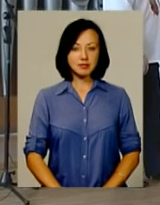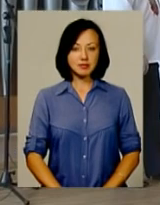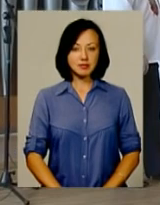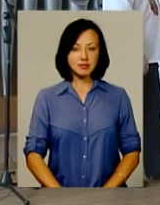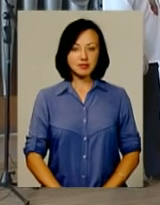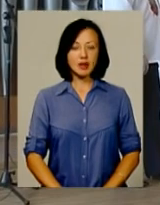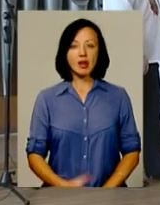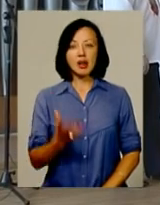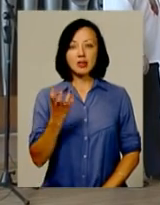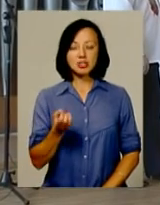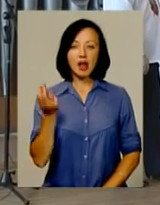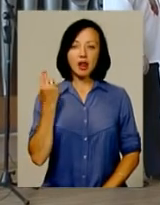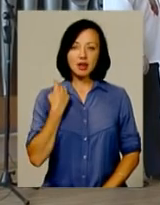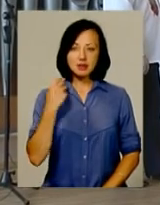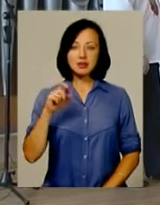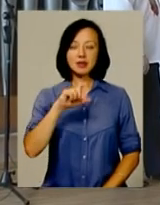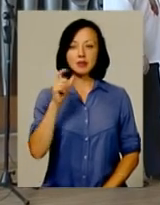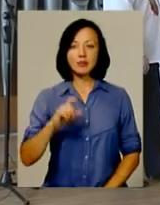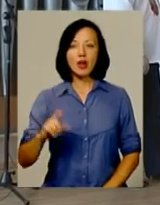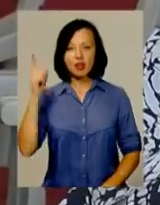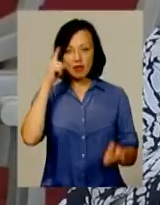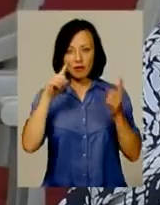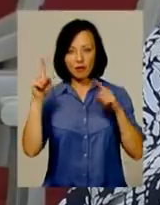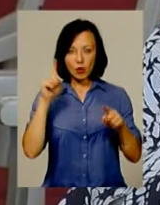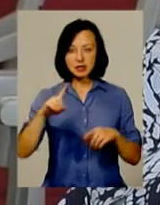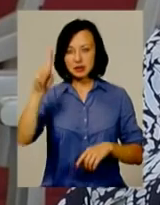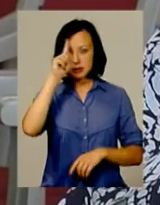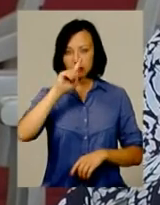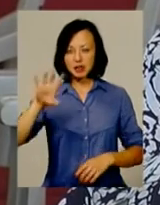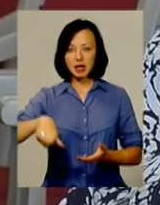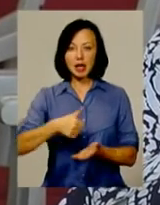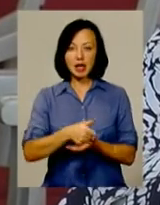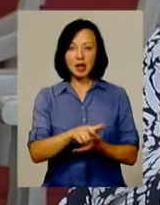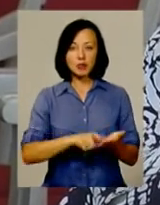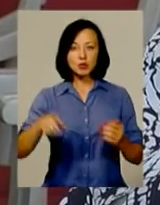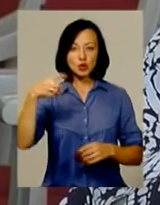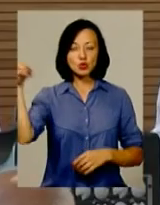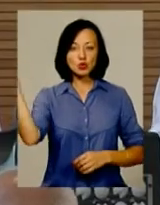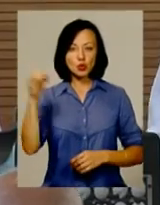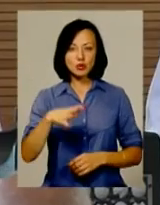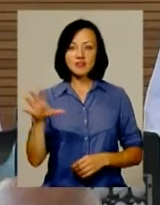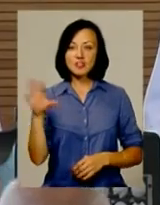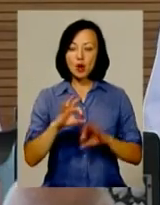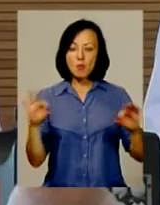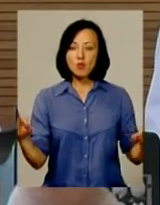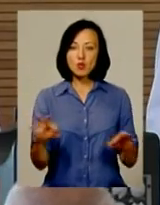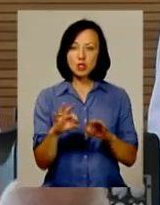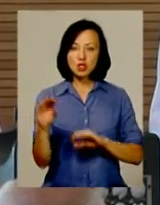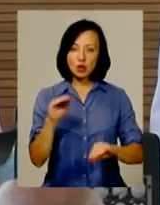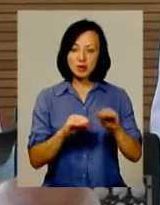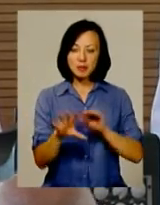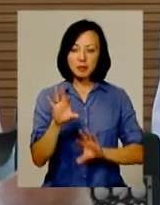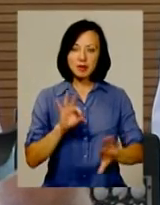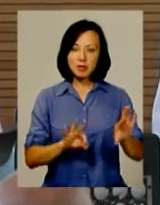А ще англійські та неопелітанські твори, зокрема, знаменитий гін сонцю. До усіх музичних композицій співаки підбирають